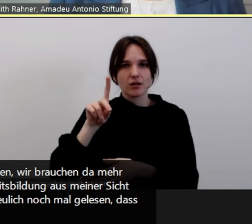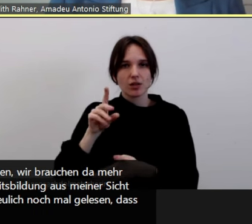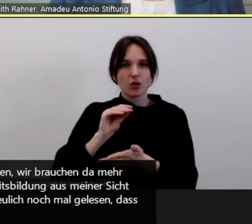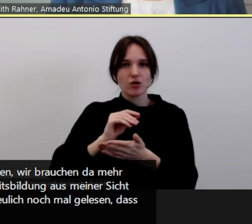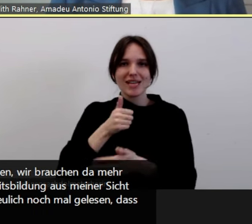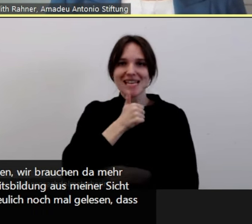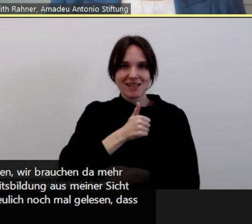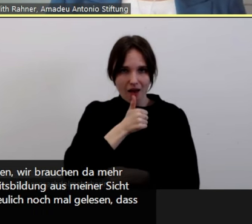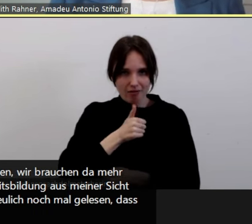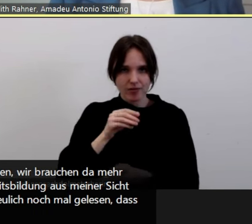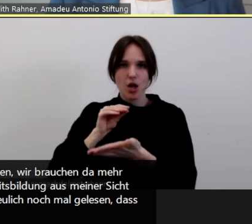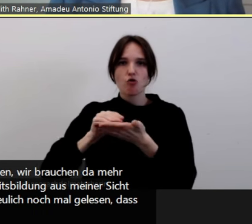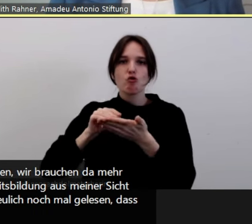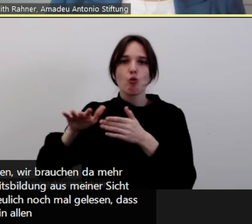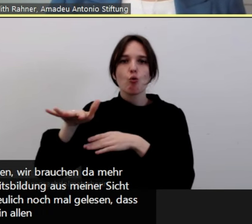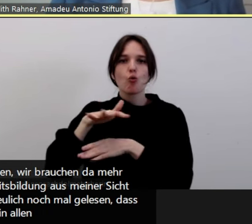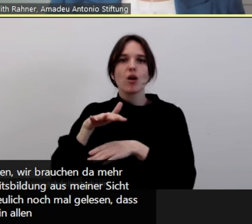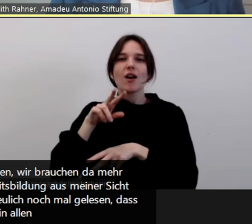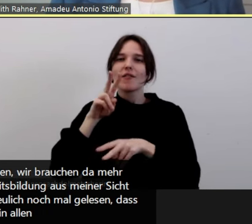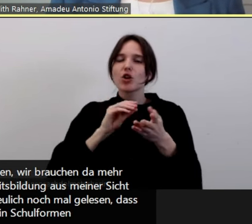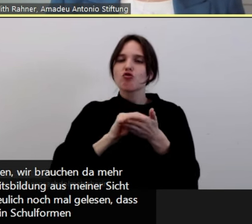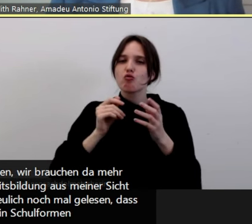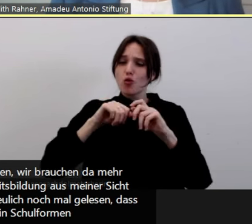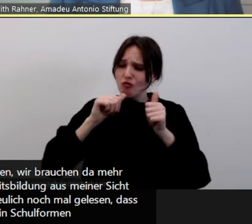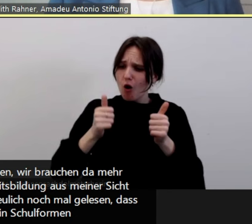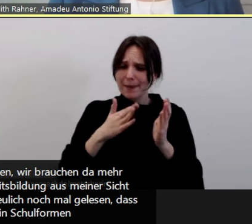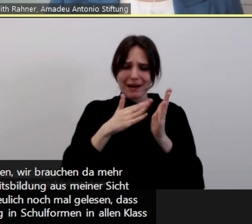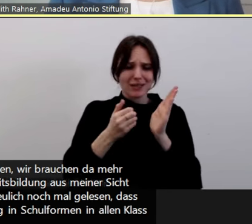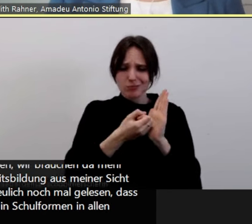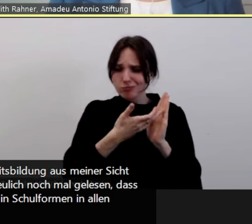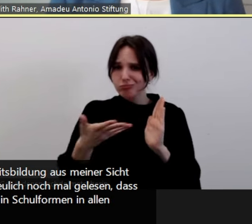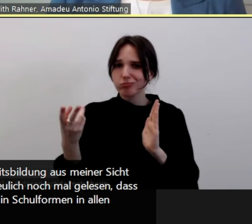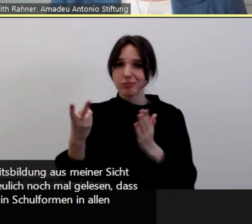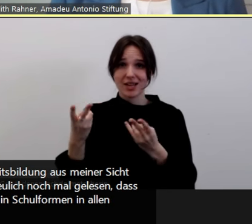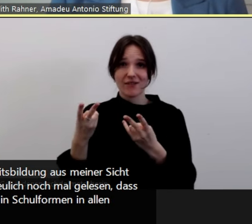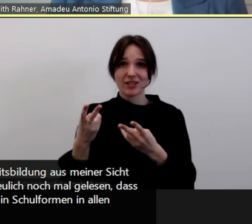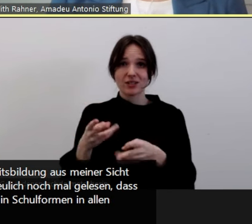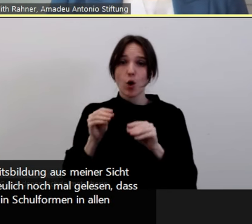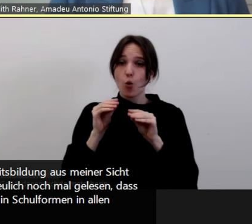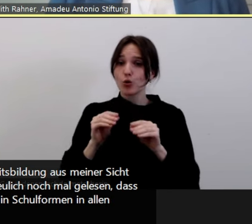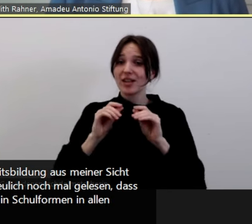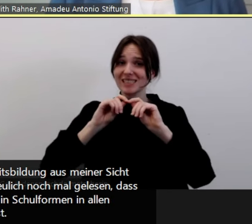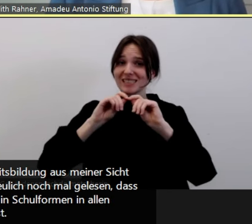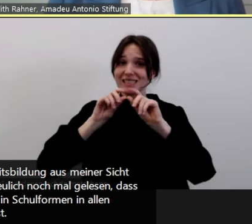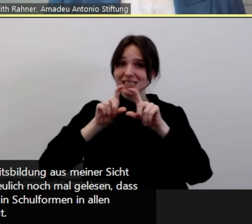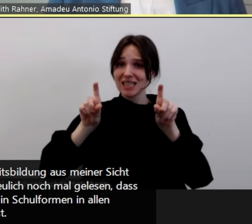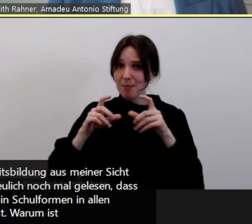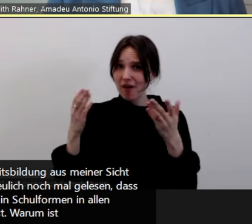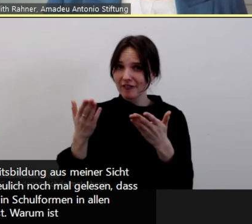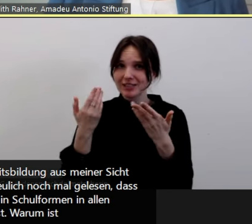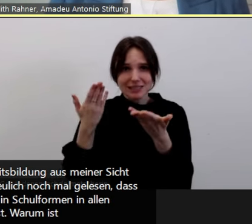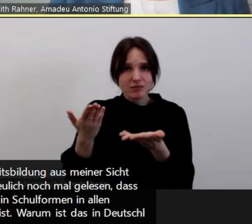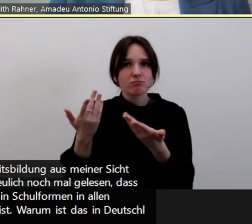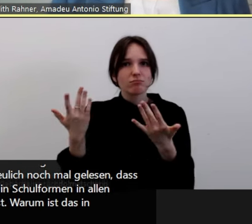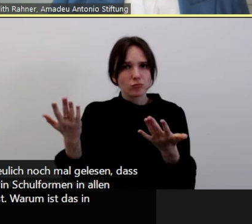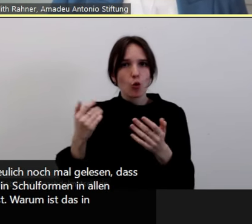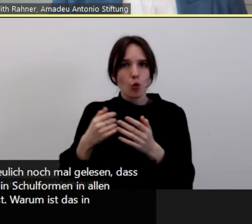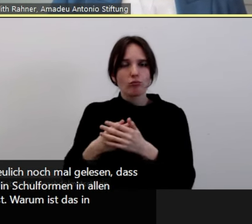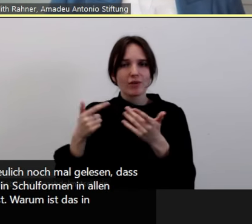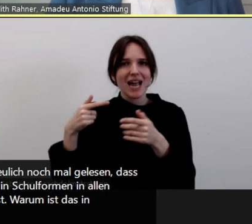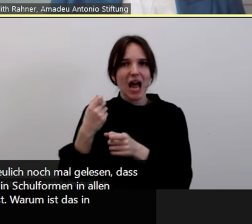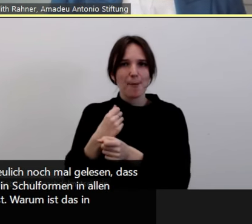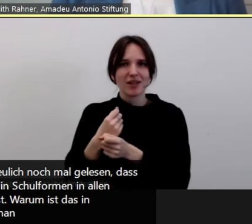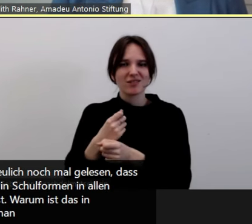Gleichstellung in all Schulformen, in allen Klassen ganz normales Unterrichtsthema ist. Warum ist das in Deutschland eigentlich nicht so?